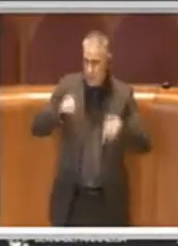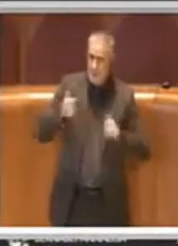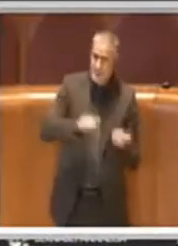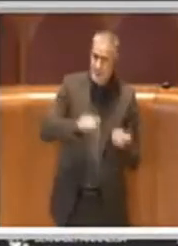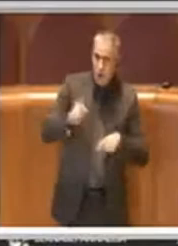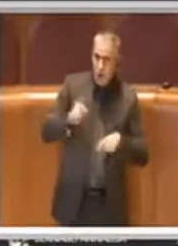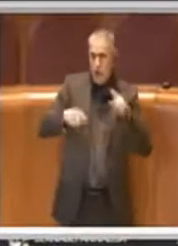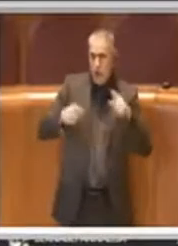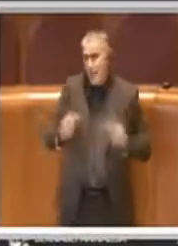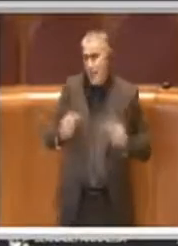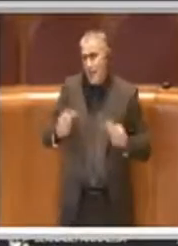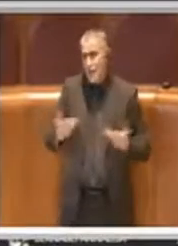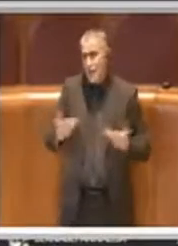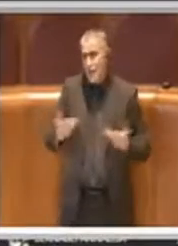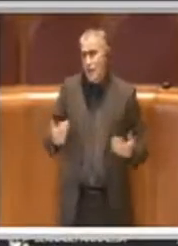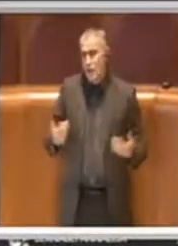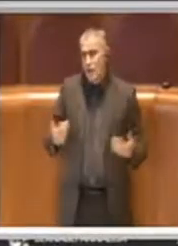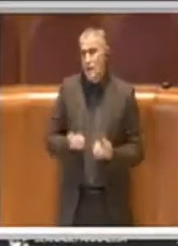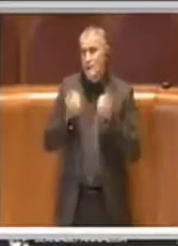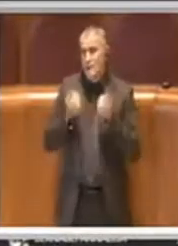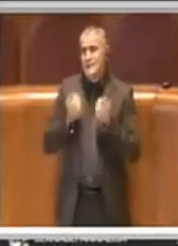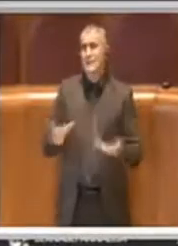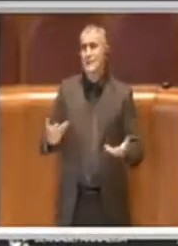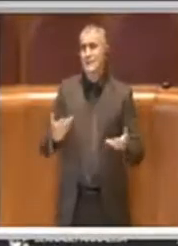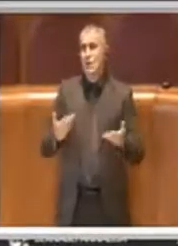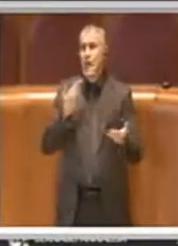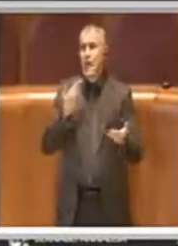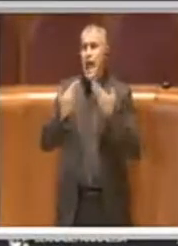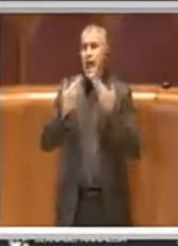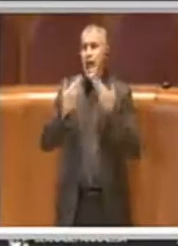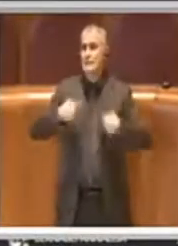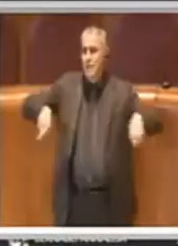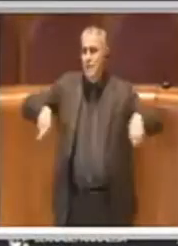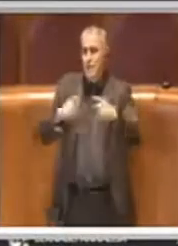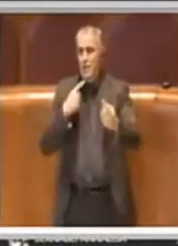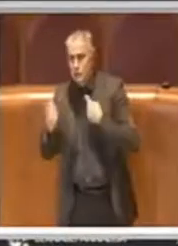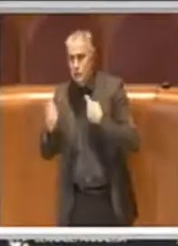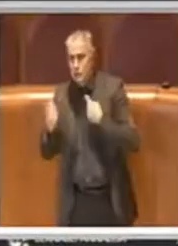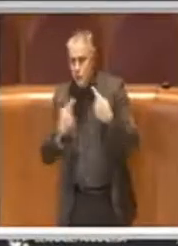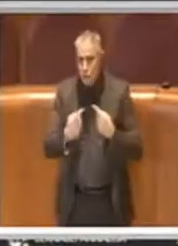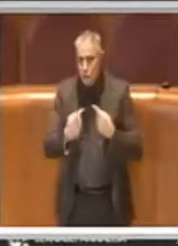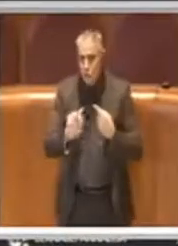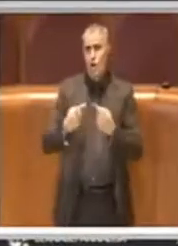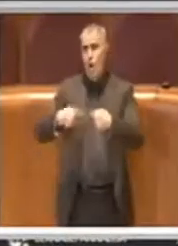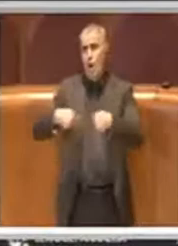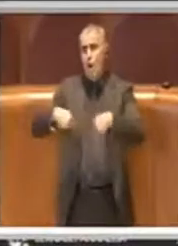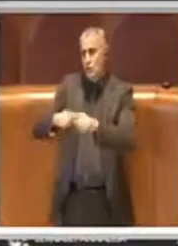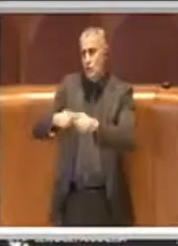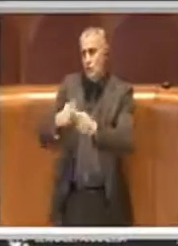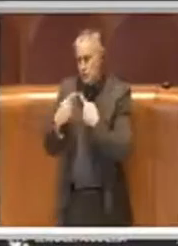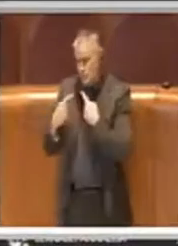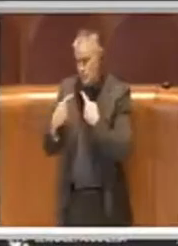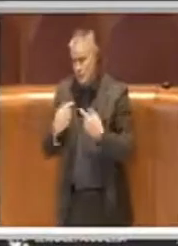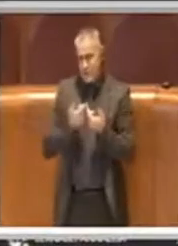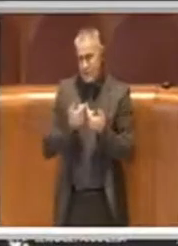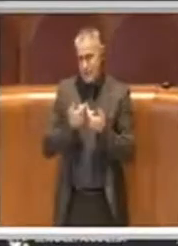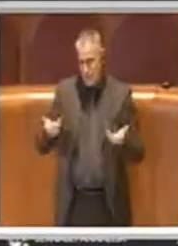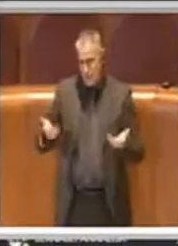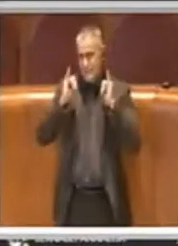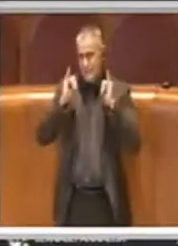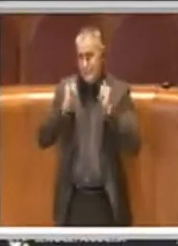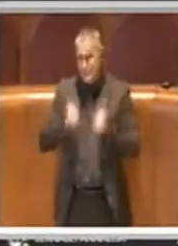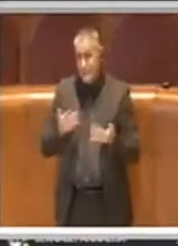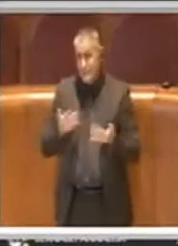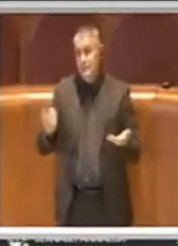di questi argomenti in assemblea e in commissione, però ci sono state